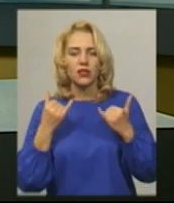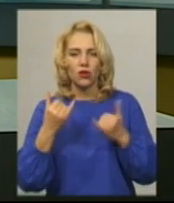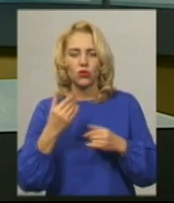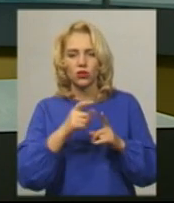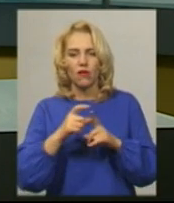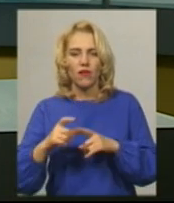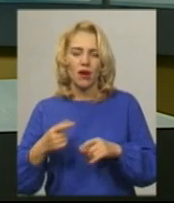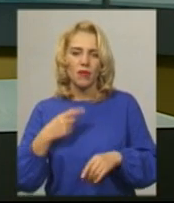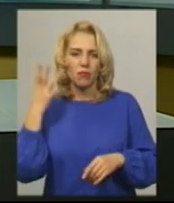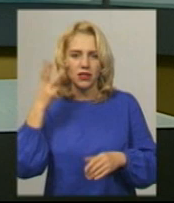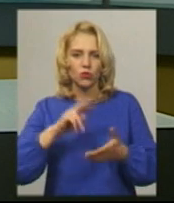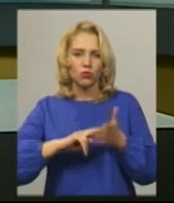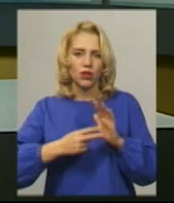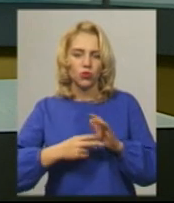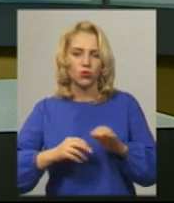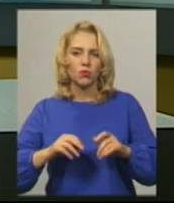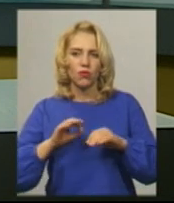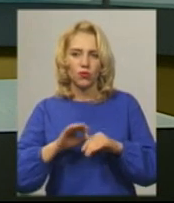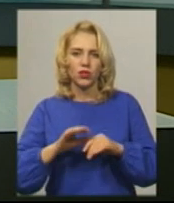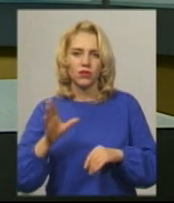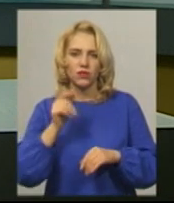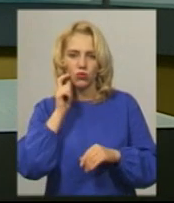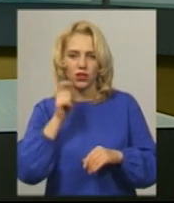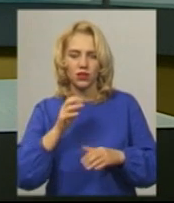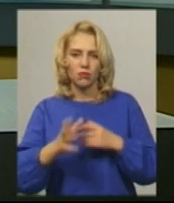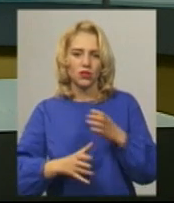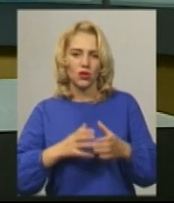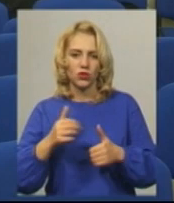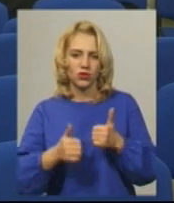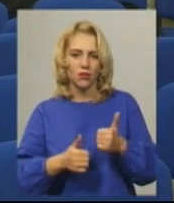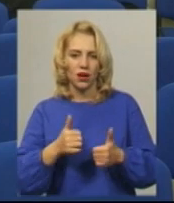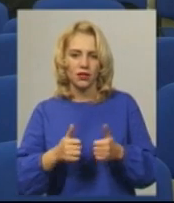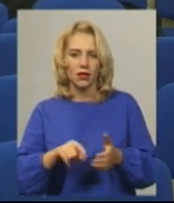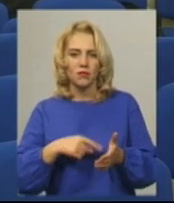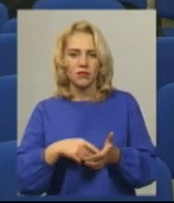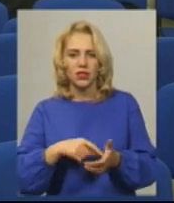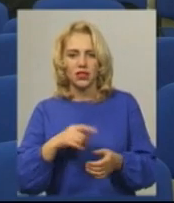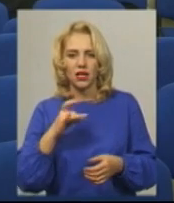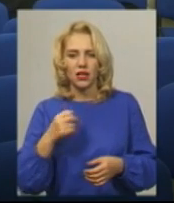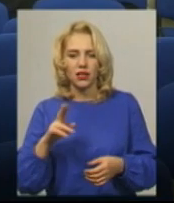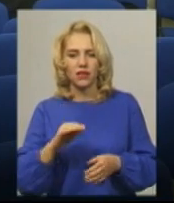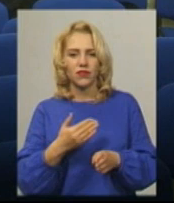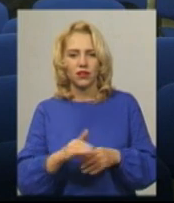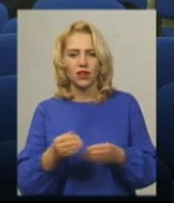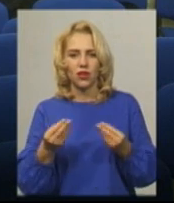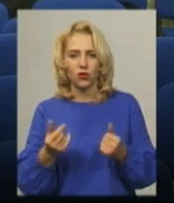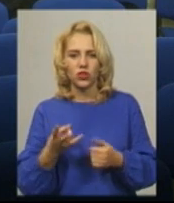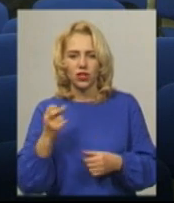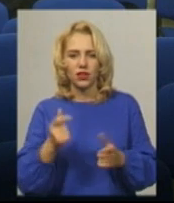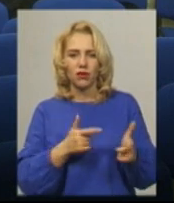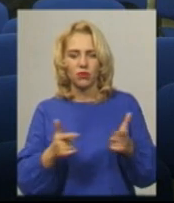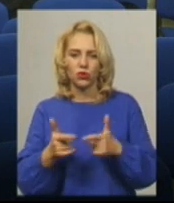планують проводити всеукраїнські та міжнародні змагання. «Міська рада виділила кошти на